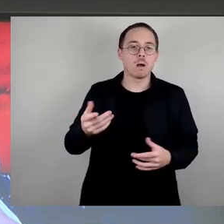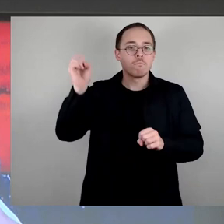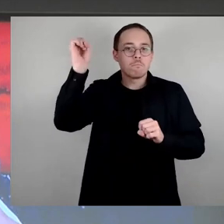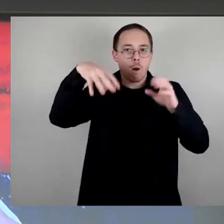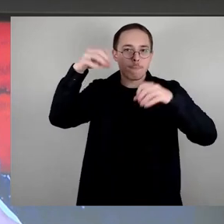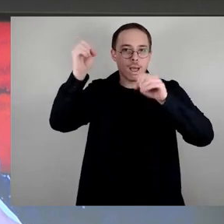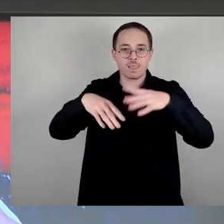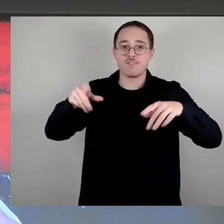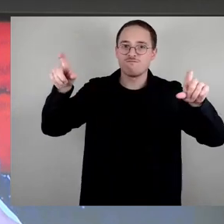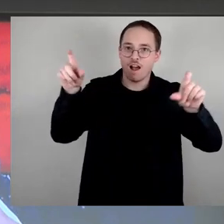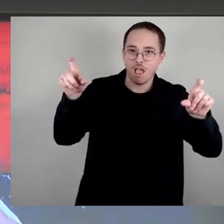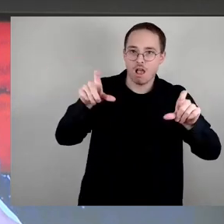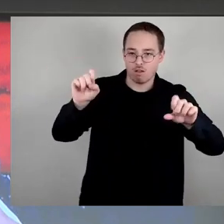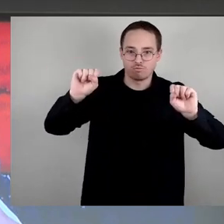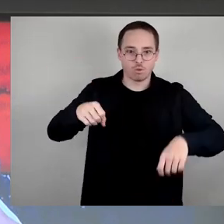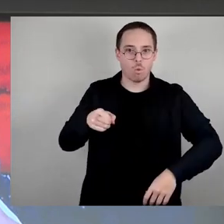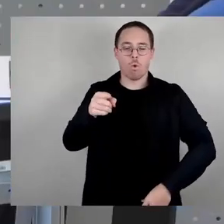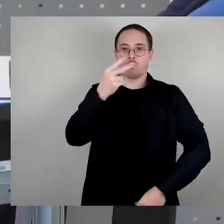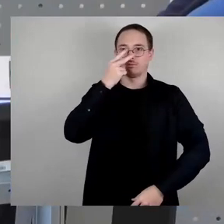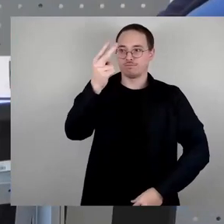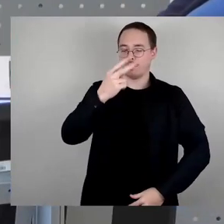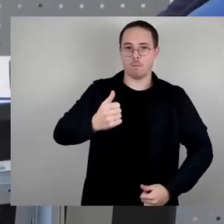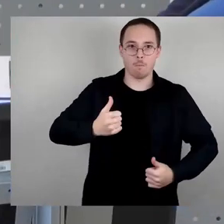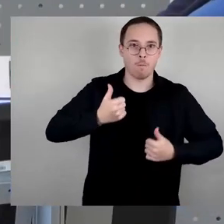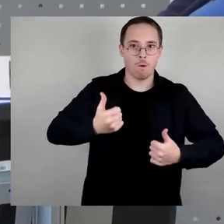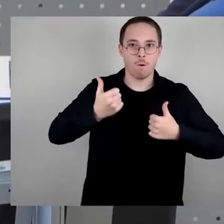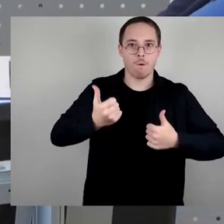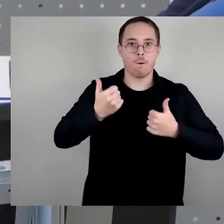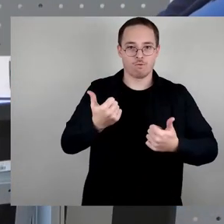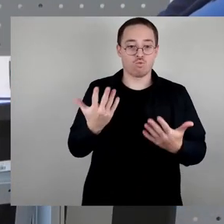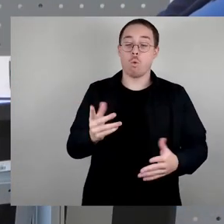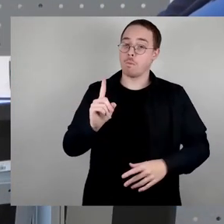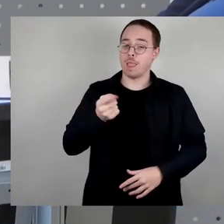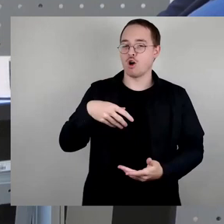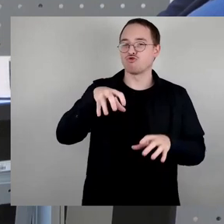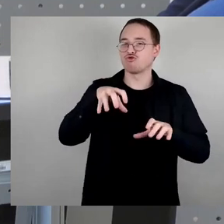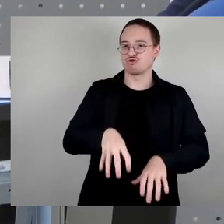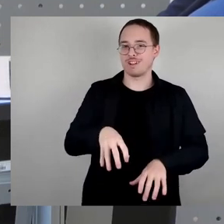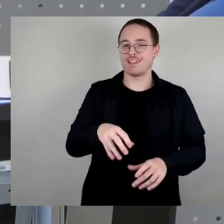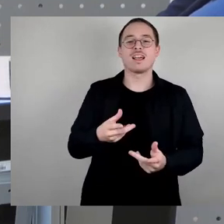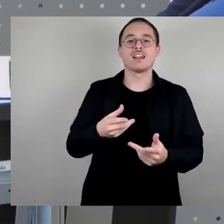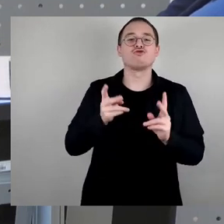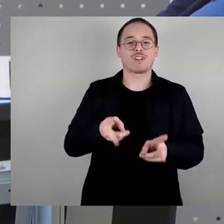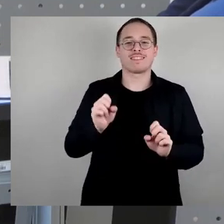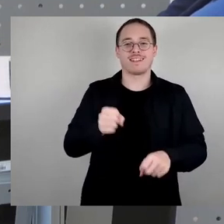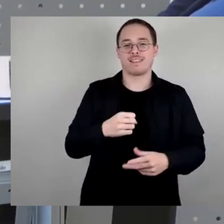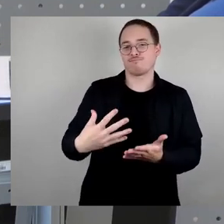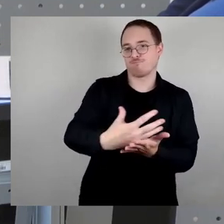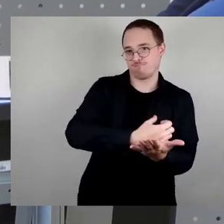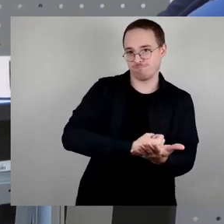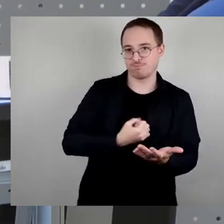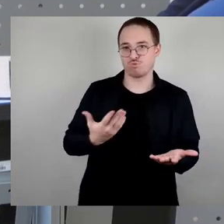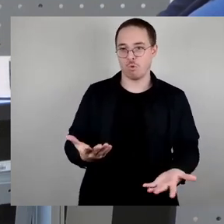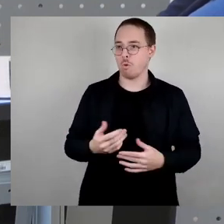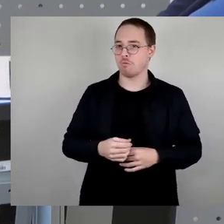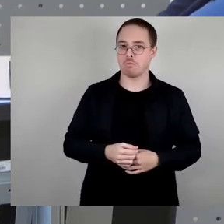individuelles Gedenken auch im Alltag und spielt Einnahmen ins Stadtsäckel. Win, win, win. Und damit sollte die Debatte